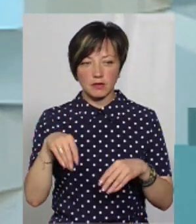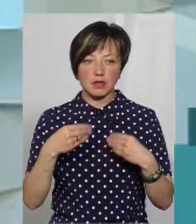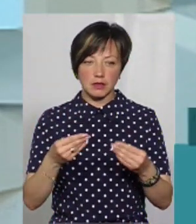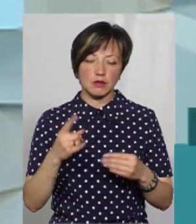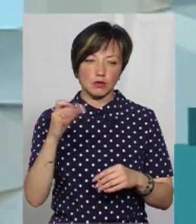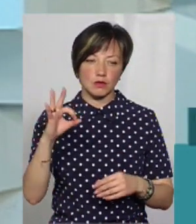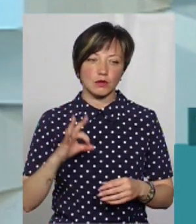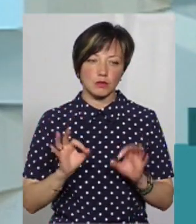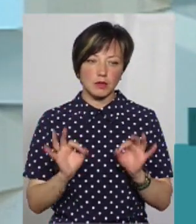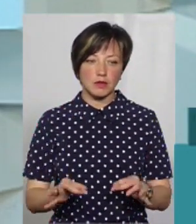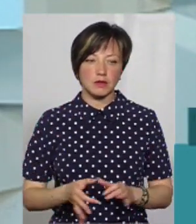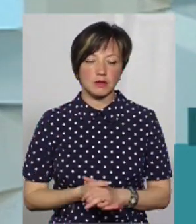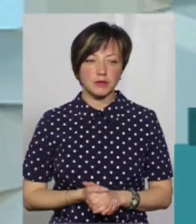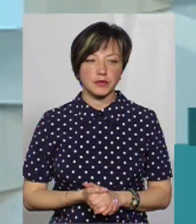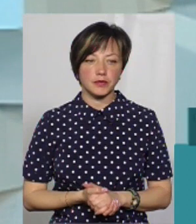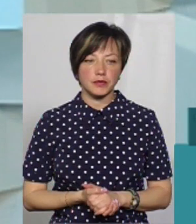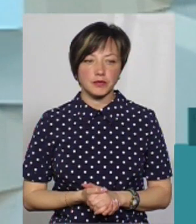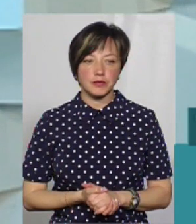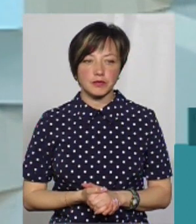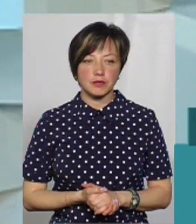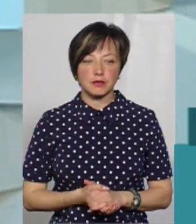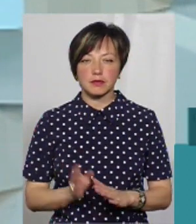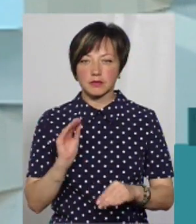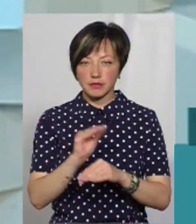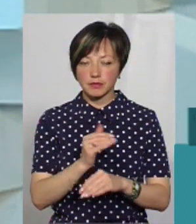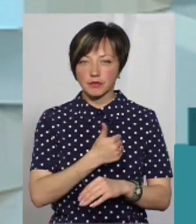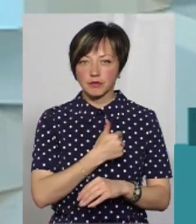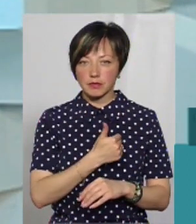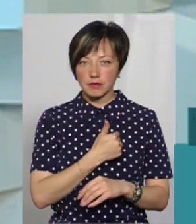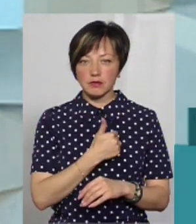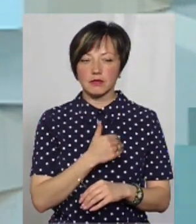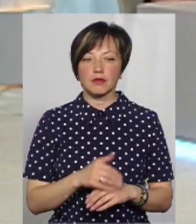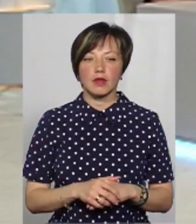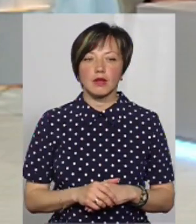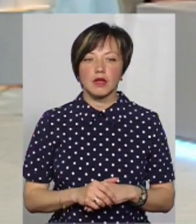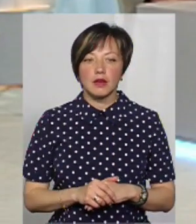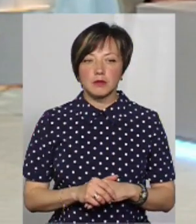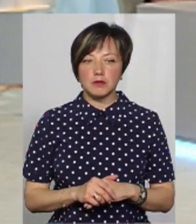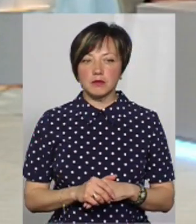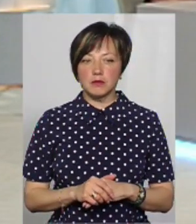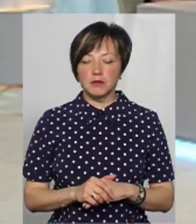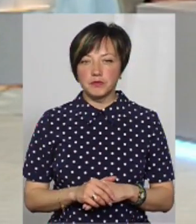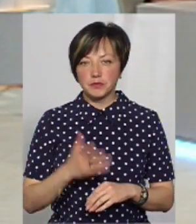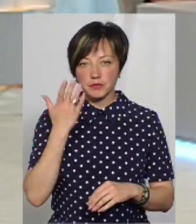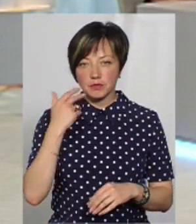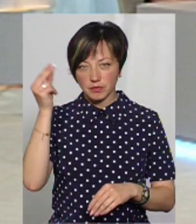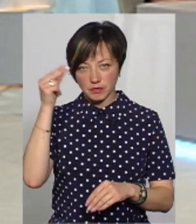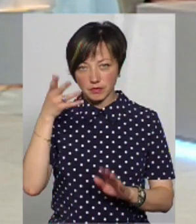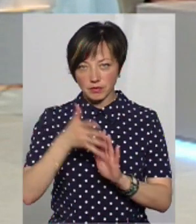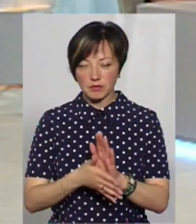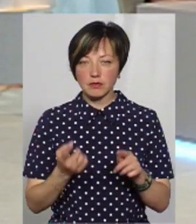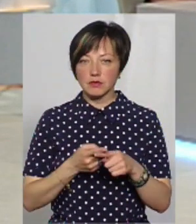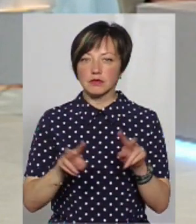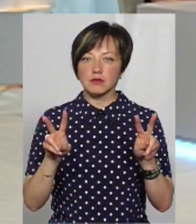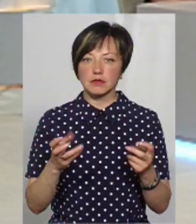ним доведена, відповідає дійсності. Хочу додати, що також при вивченні цієї теми,